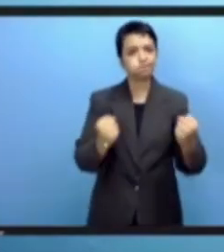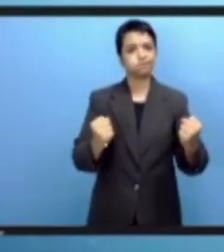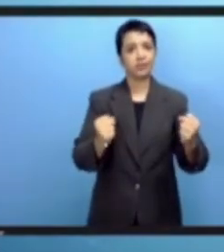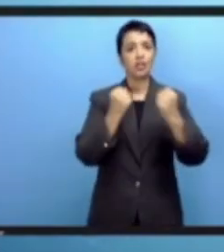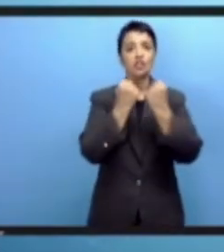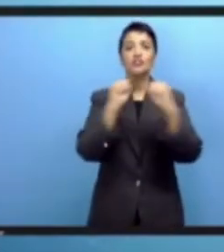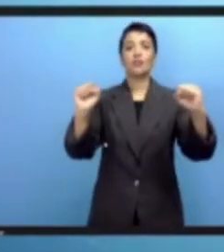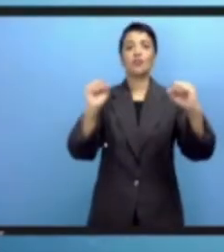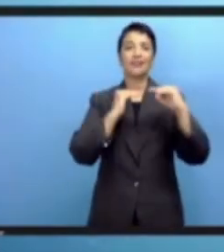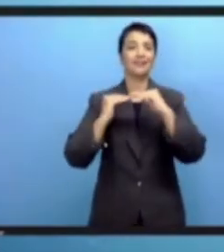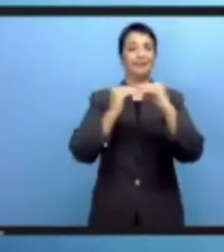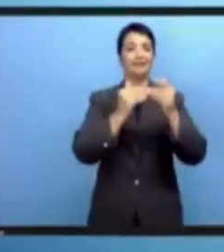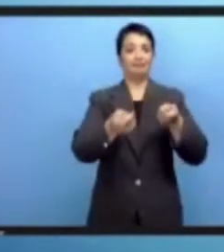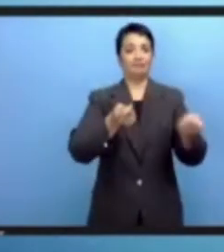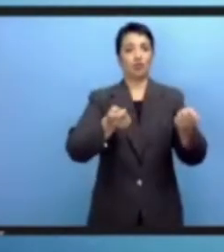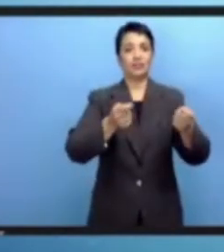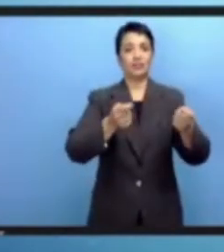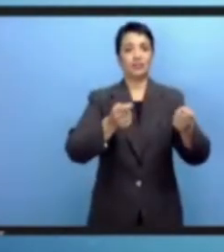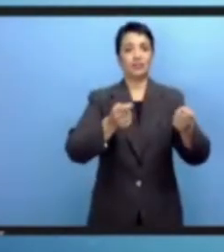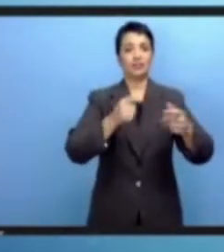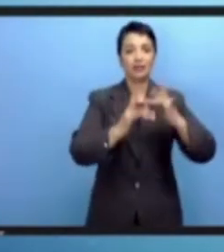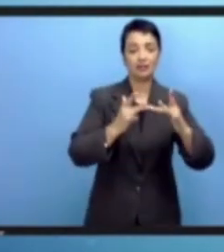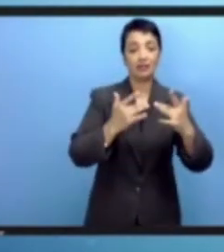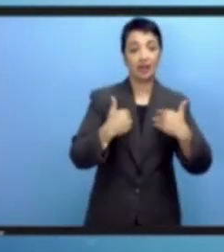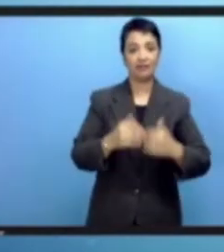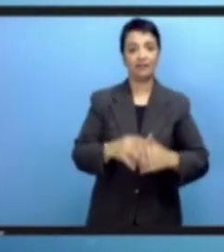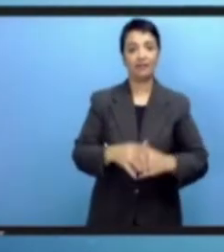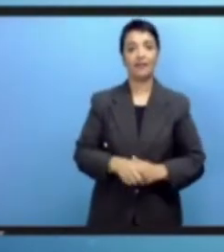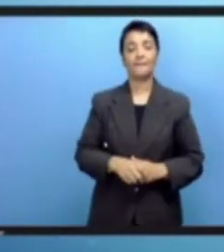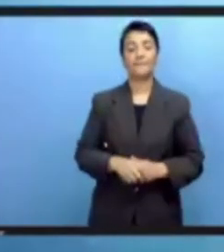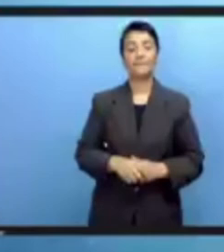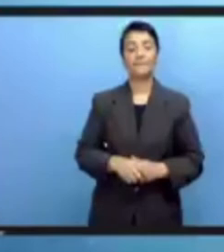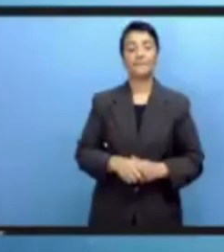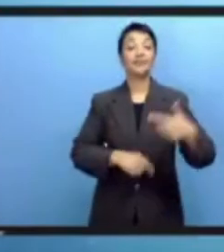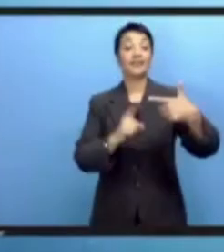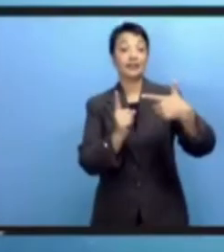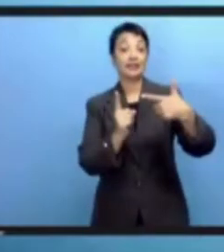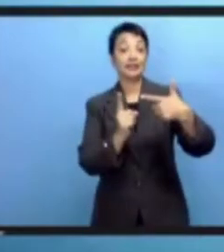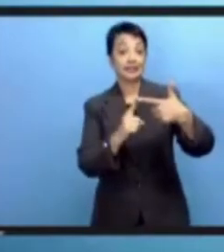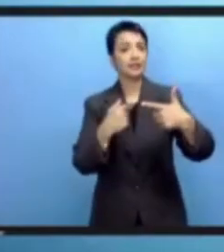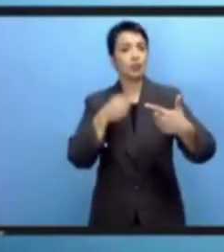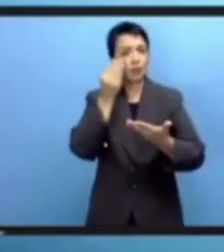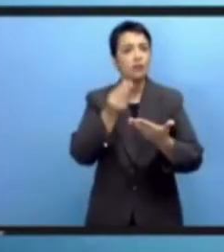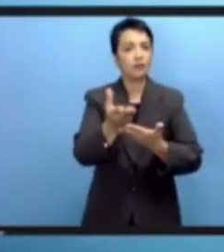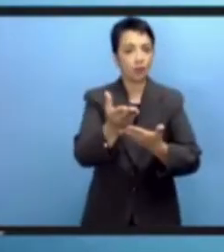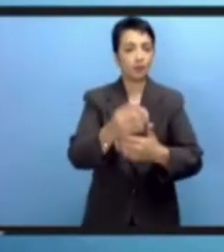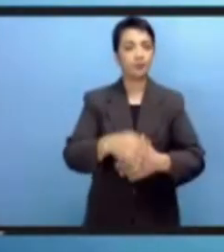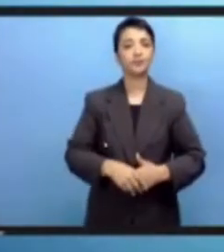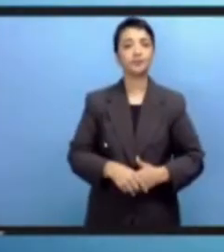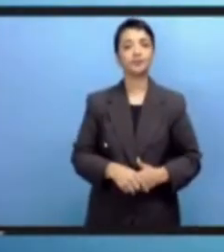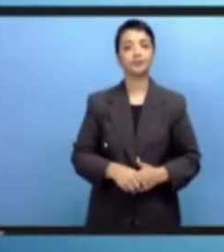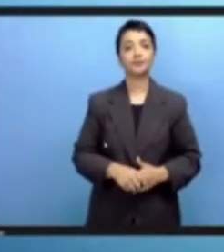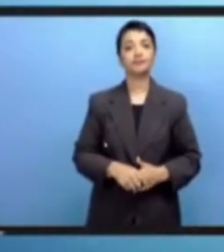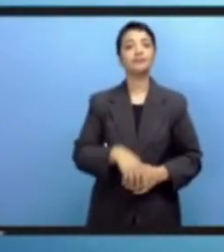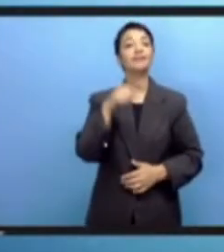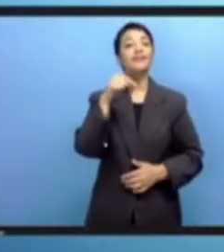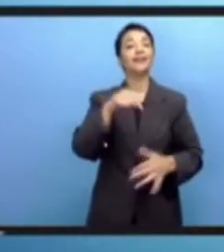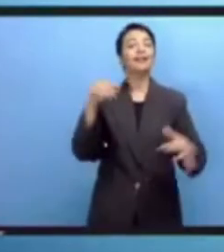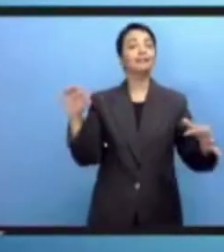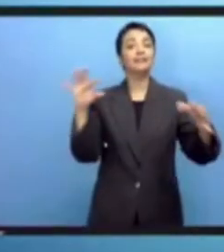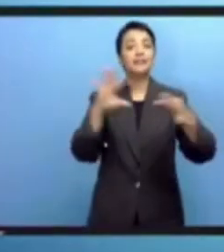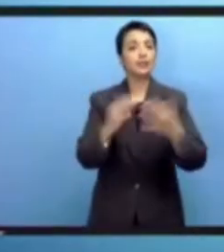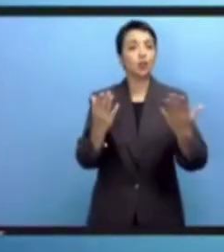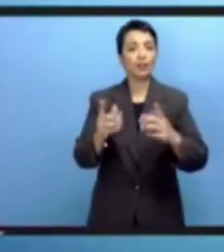على تصميم أشكال للحوكمة السؤال